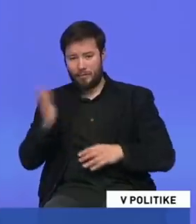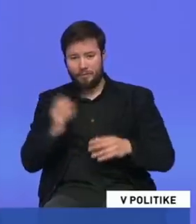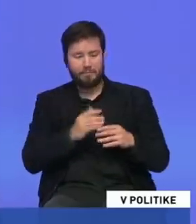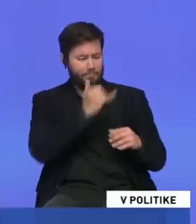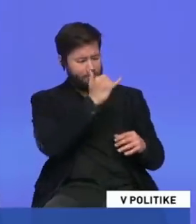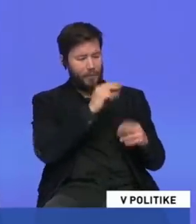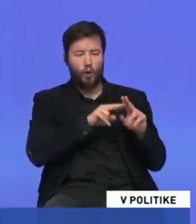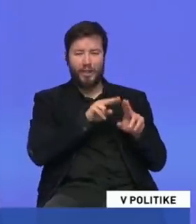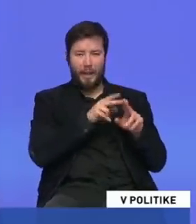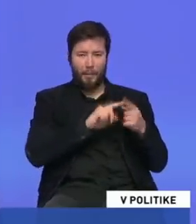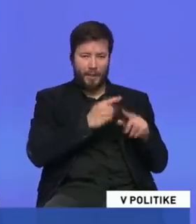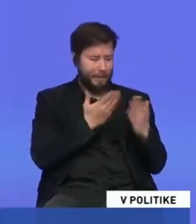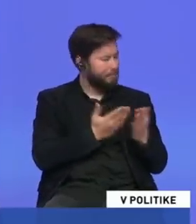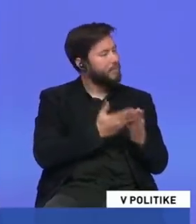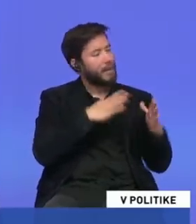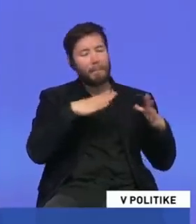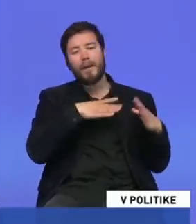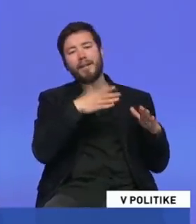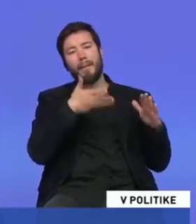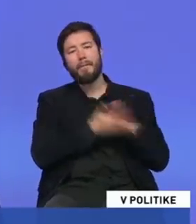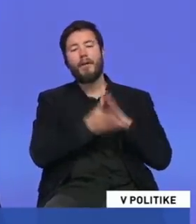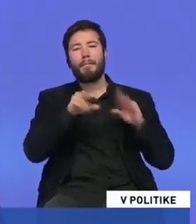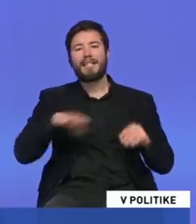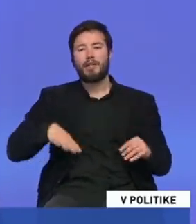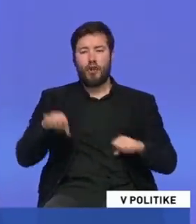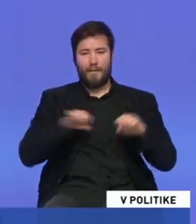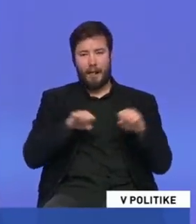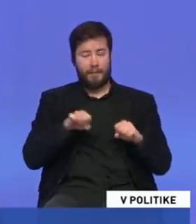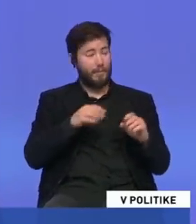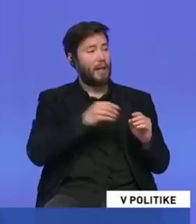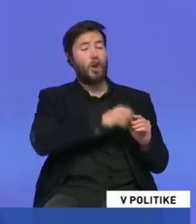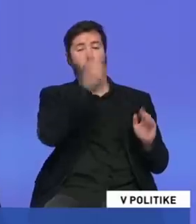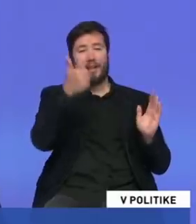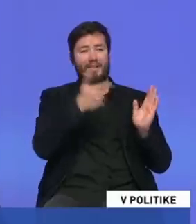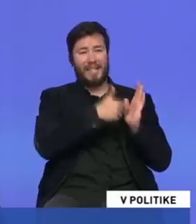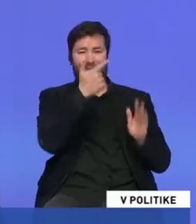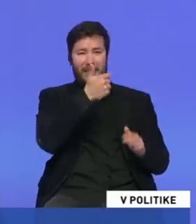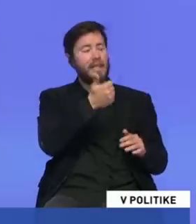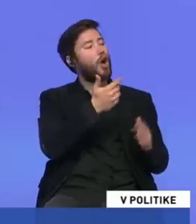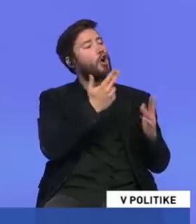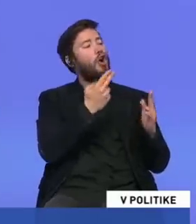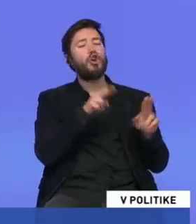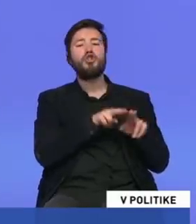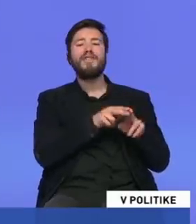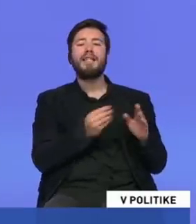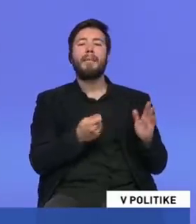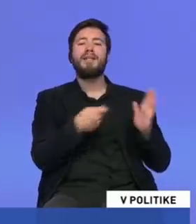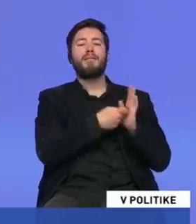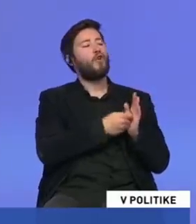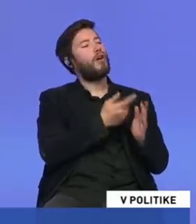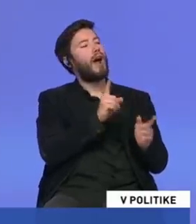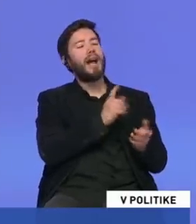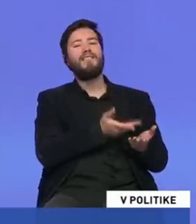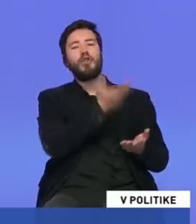Pani podpredsednička vlády, povedzte mi, na rok 2021 ste si schvaľovali rodičovský príspev, v akej výške? Ja si nepamäta, vy ste si